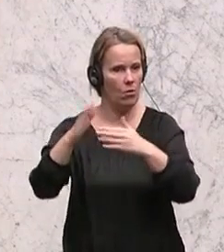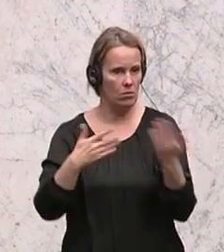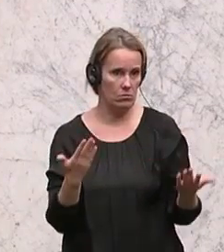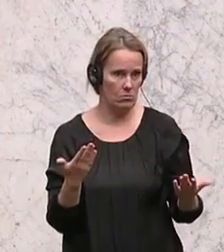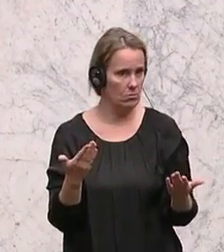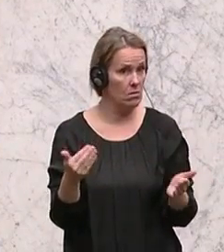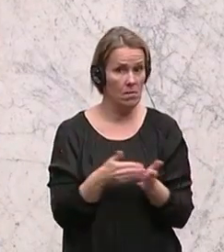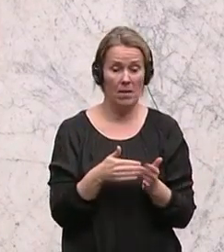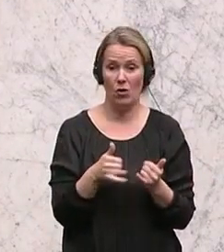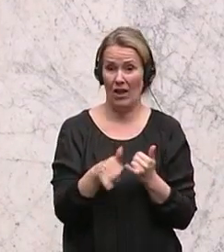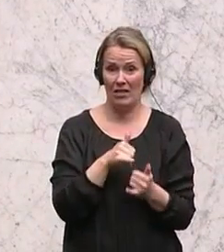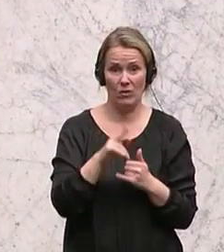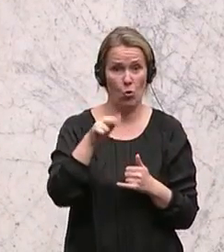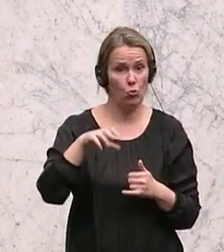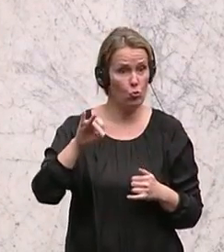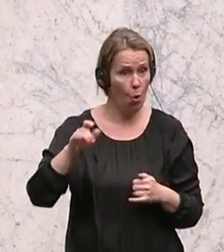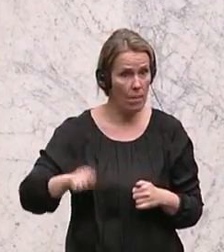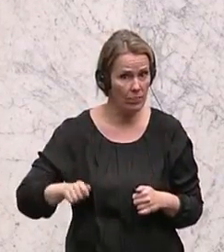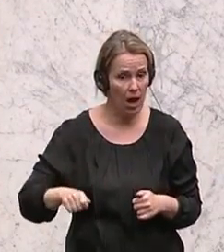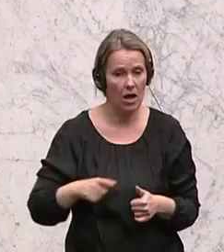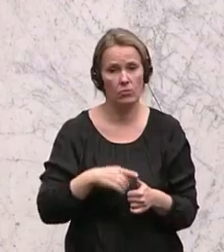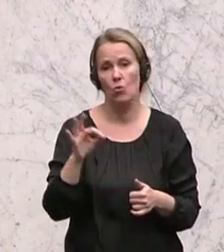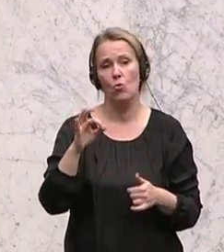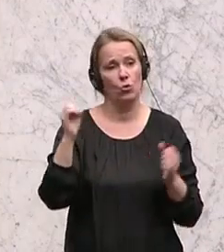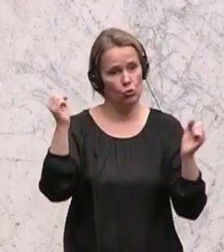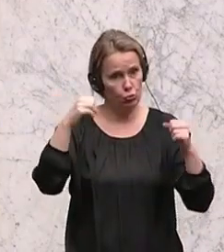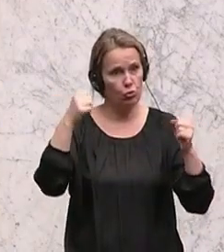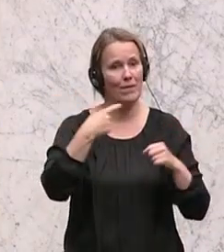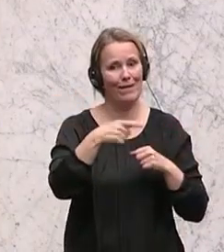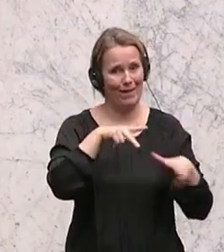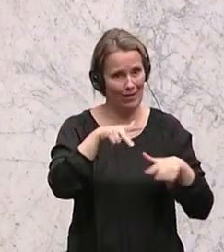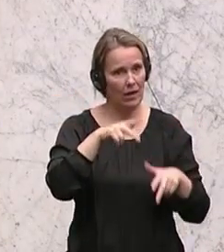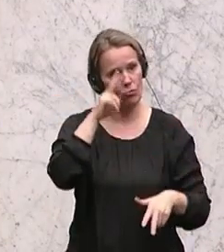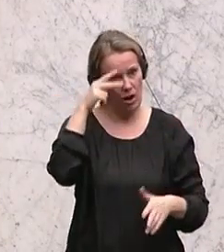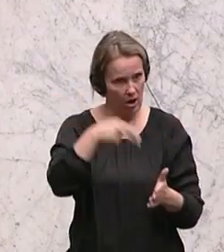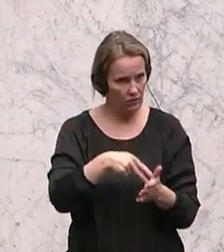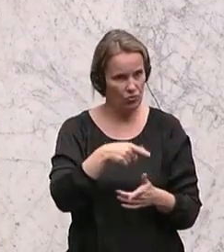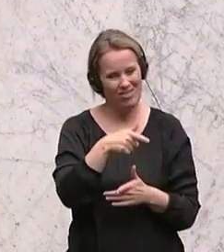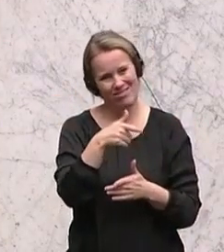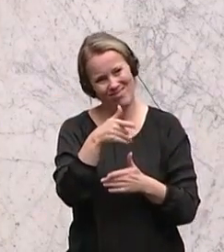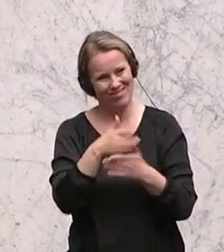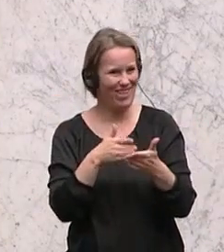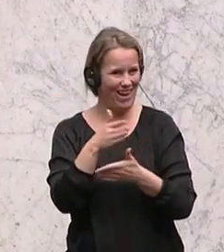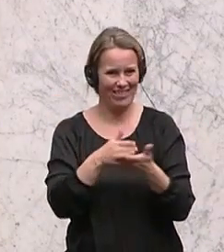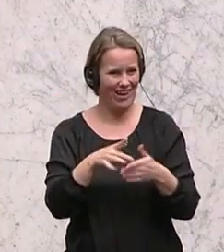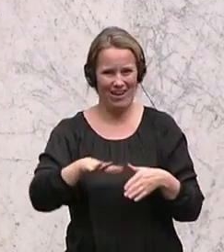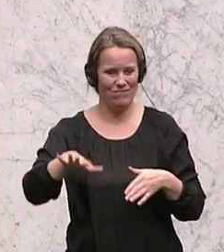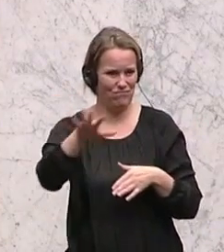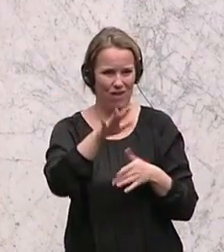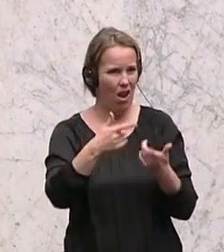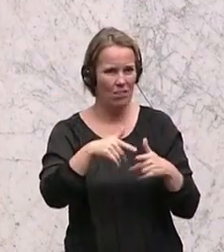Da braucht es entweder ein UNO-Mandat oder die Zustimmung einer Regierung, die es teilweise in diesen Ländern so gar nicht